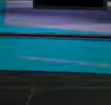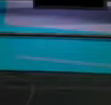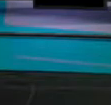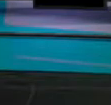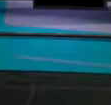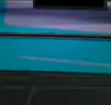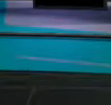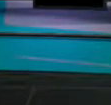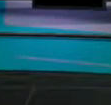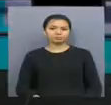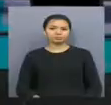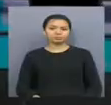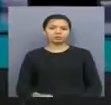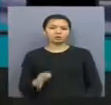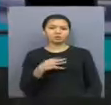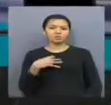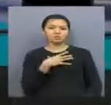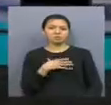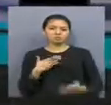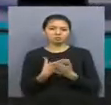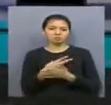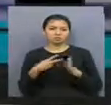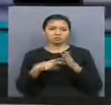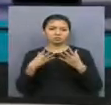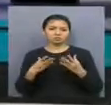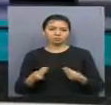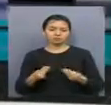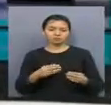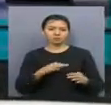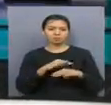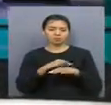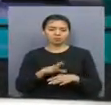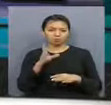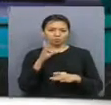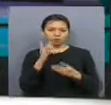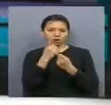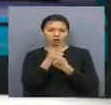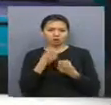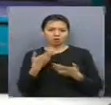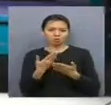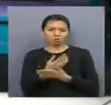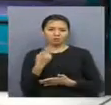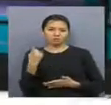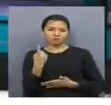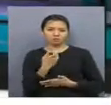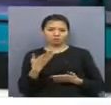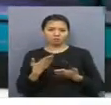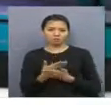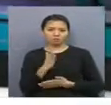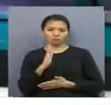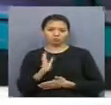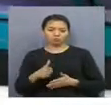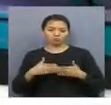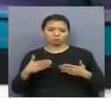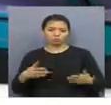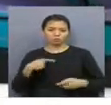Өңірдің өзекті деген ақпаратын жеті күндің жүлікті жаңалығын жеткіздік. Жаңапта жағымды жаңалықтарға толы